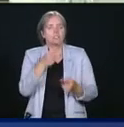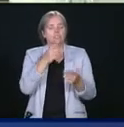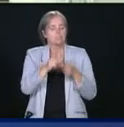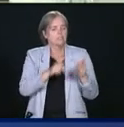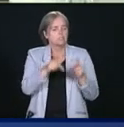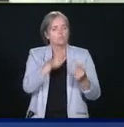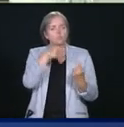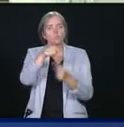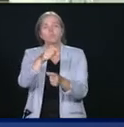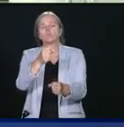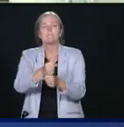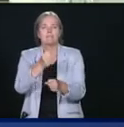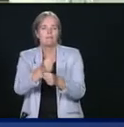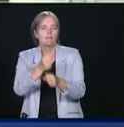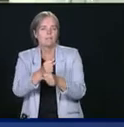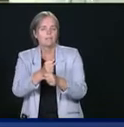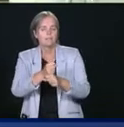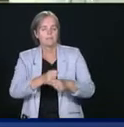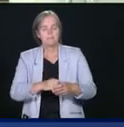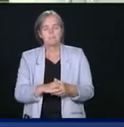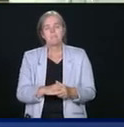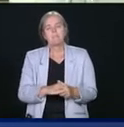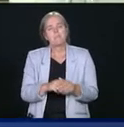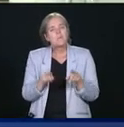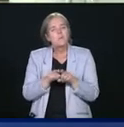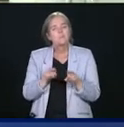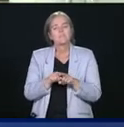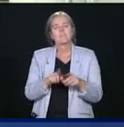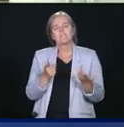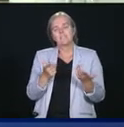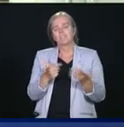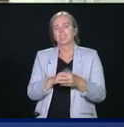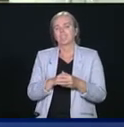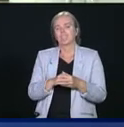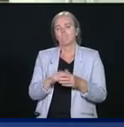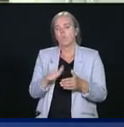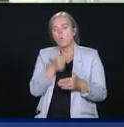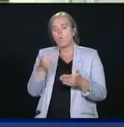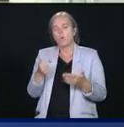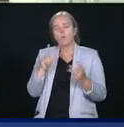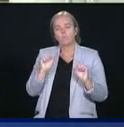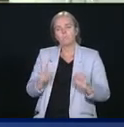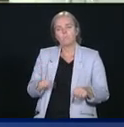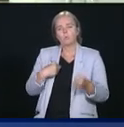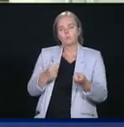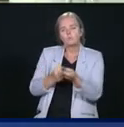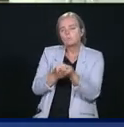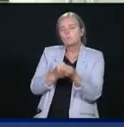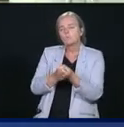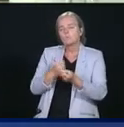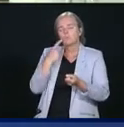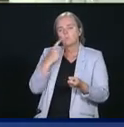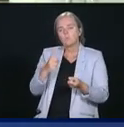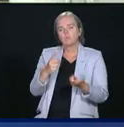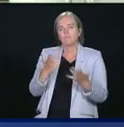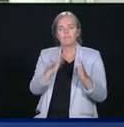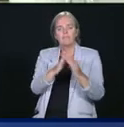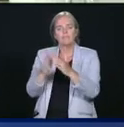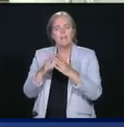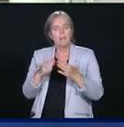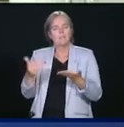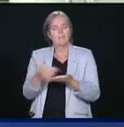Et on examine aussi d'autres façons de soutenir le travail vital que font les villes et les municipalités à travers le pays.